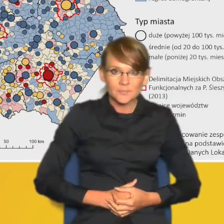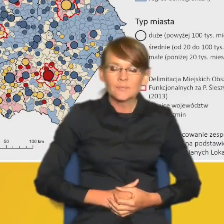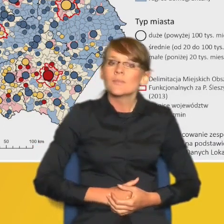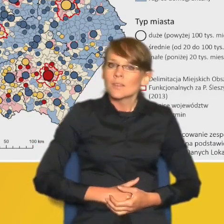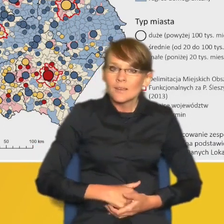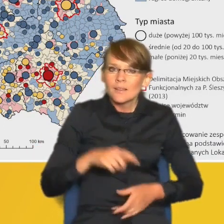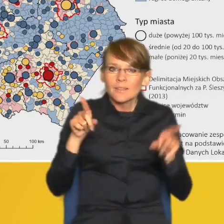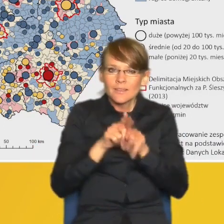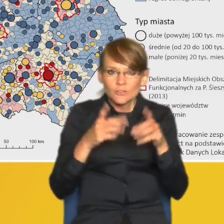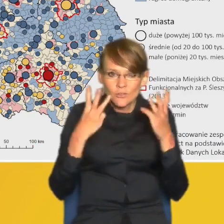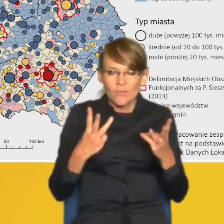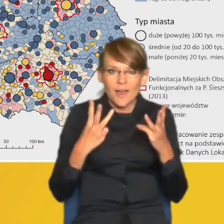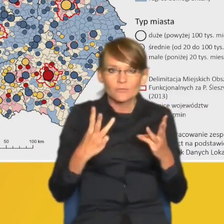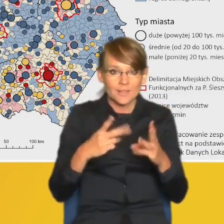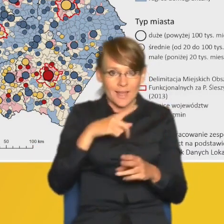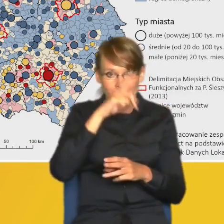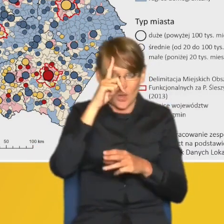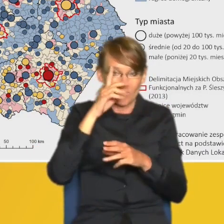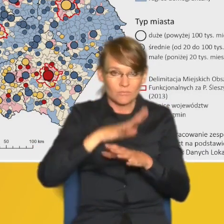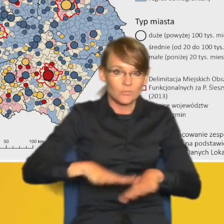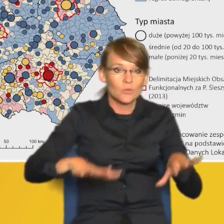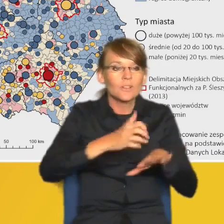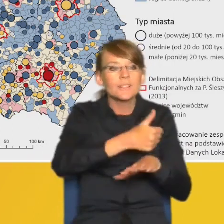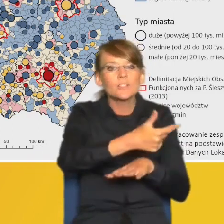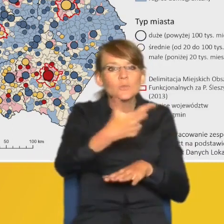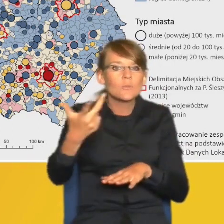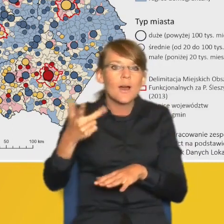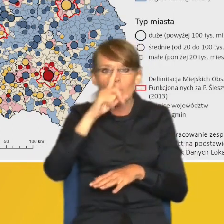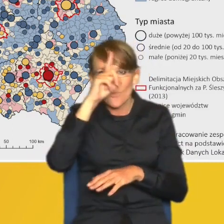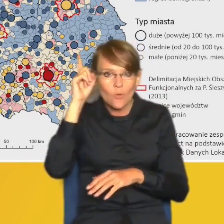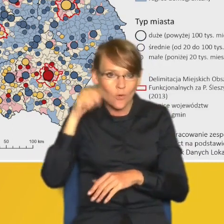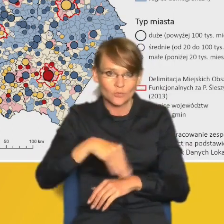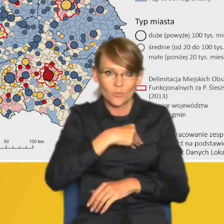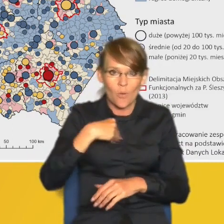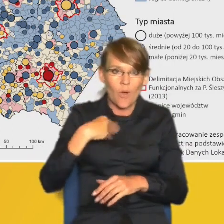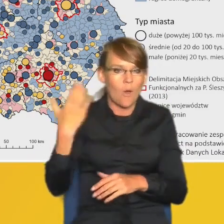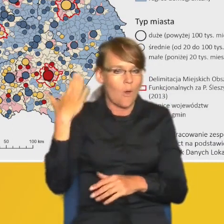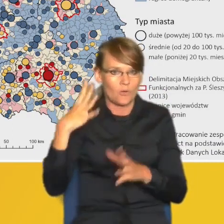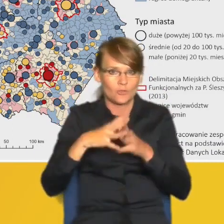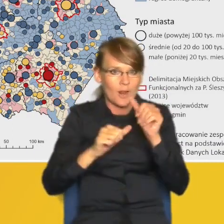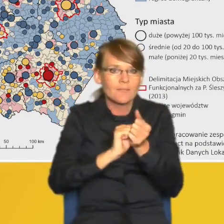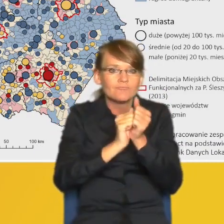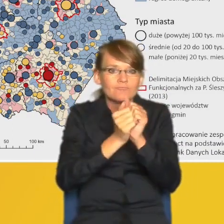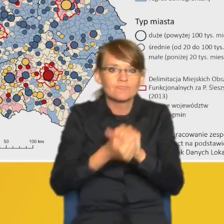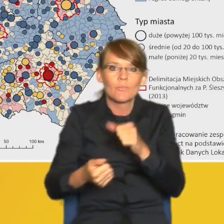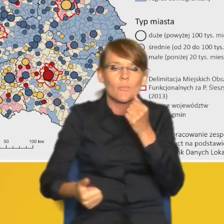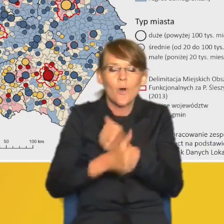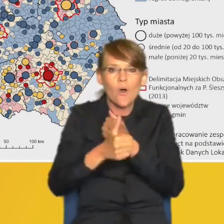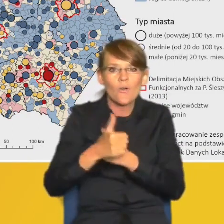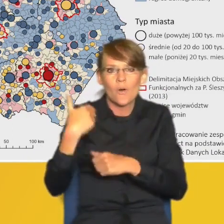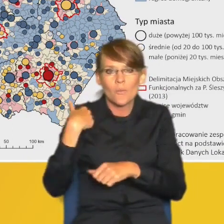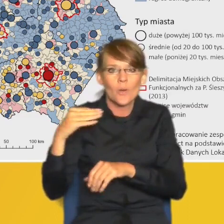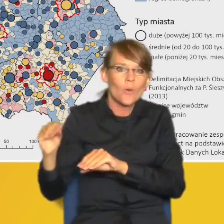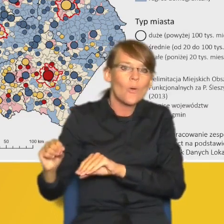to w znacznie większym stopniu na zmiany zaludnienia w Polsce w ostatnich dziesięciu latach wpływ miały migrację, zwłaszcza